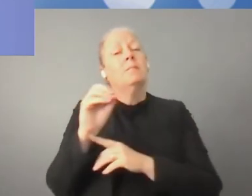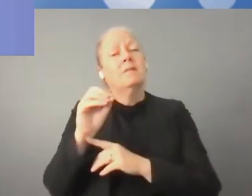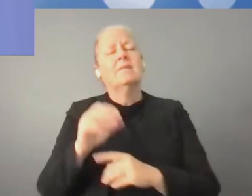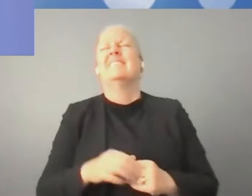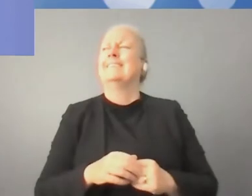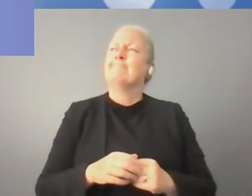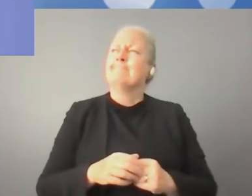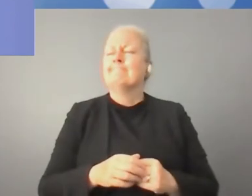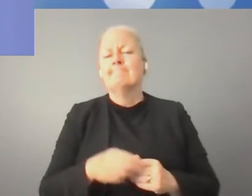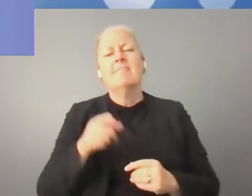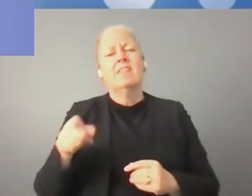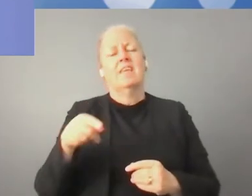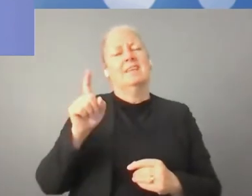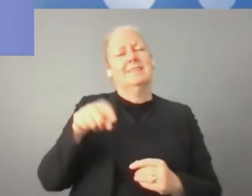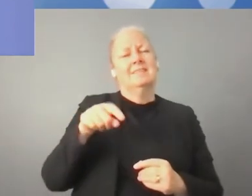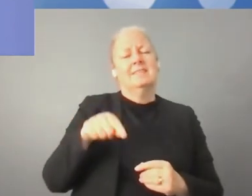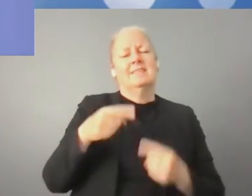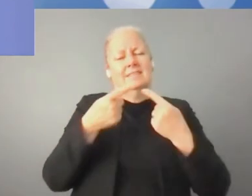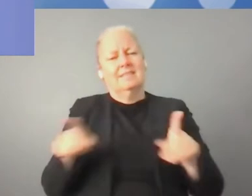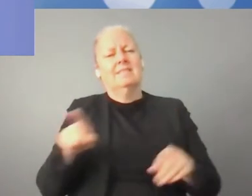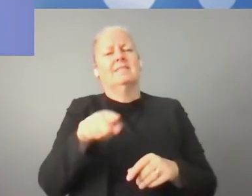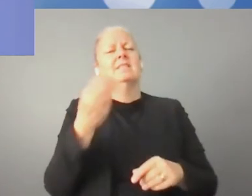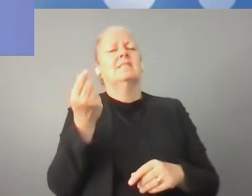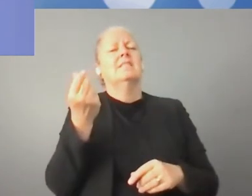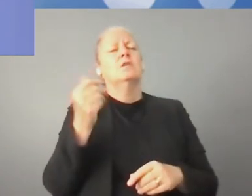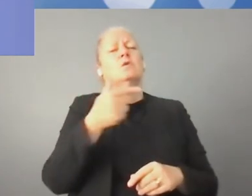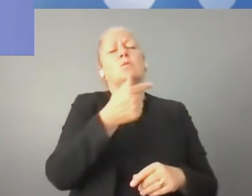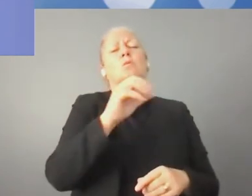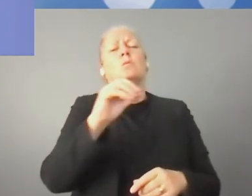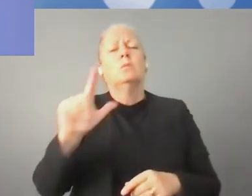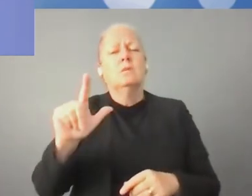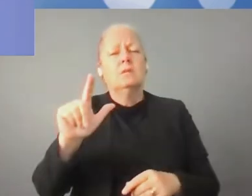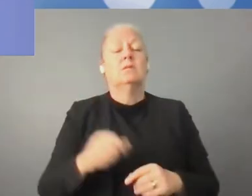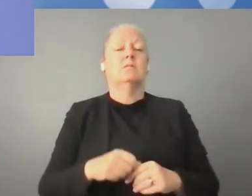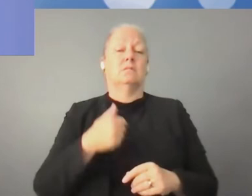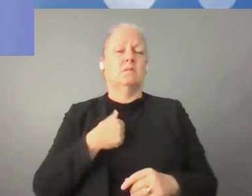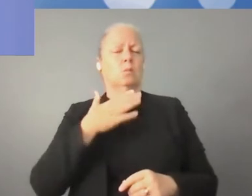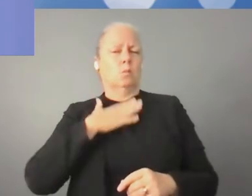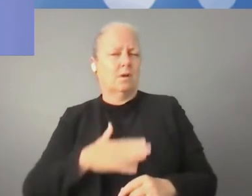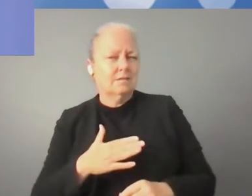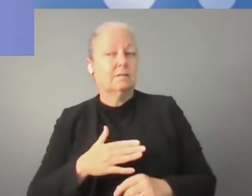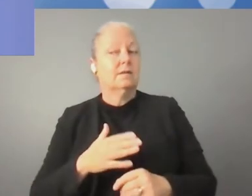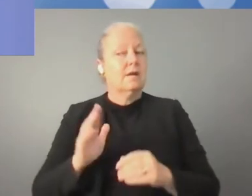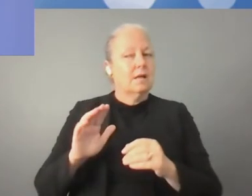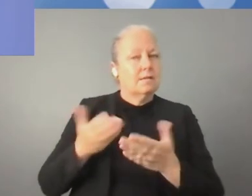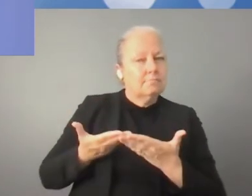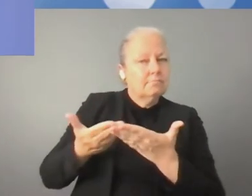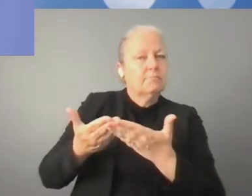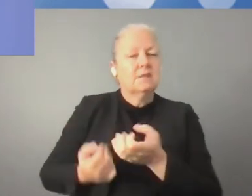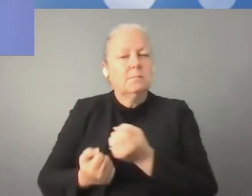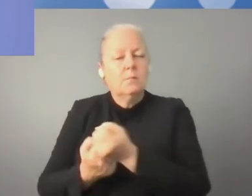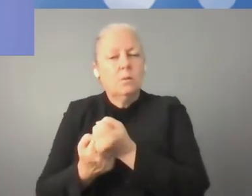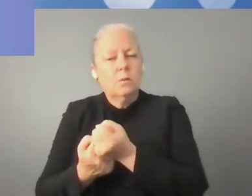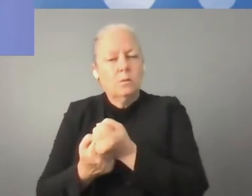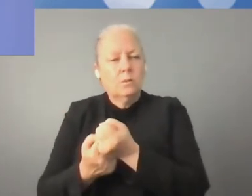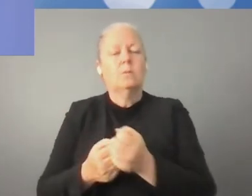o to, żeby pomagać w transformacji cyfrowej średnich i małych przedsiębiorstw. Bo większość miejsc